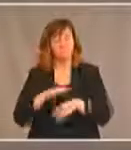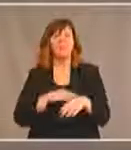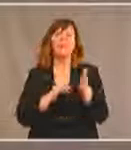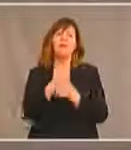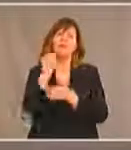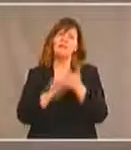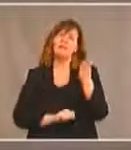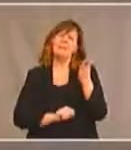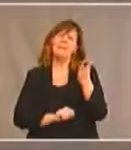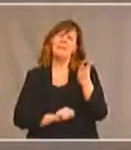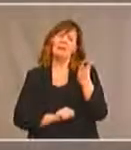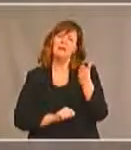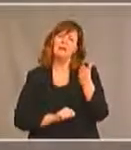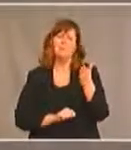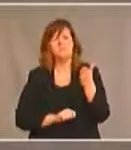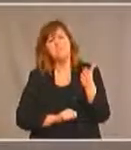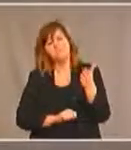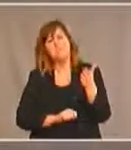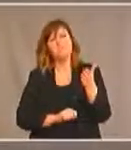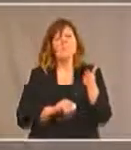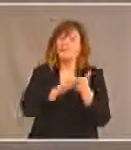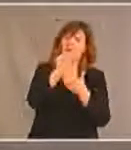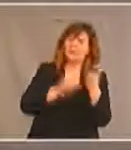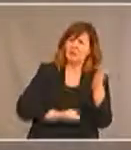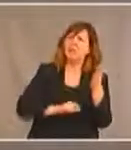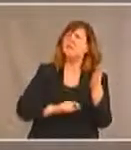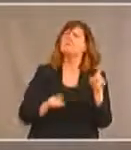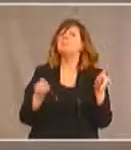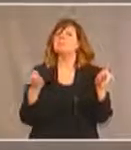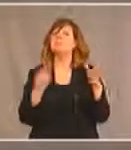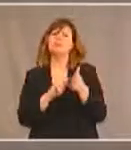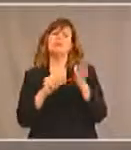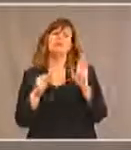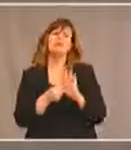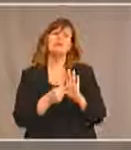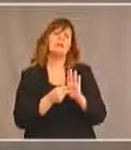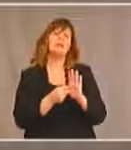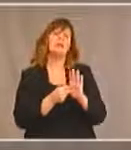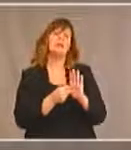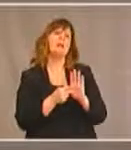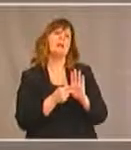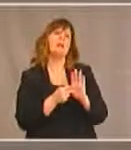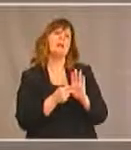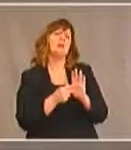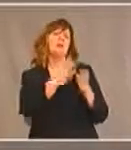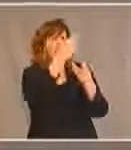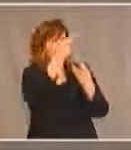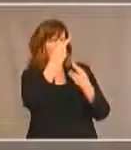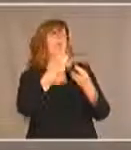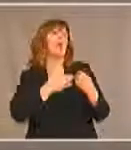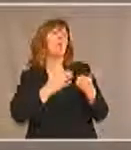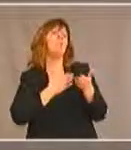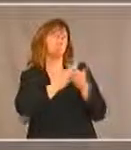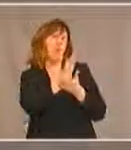nous voyons cela comme une affirmation de nos droits